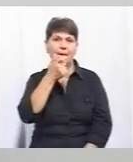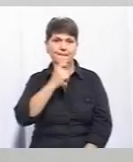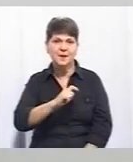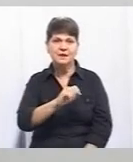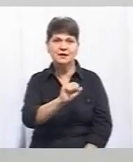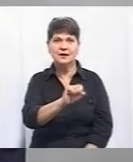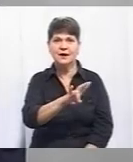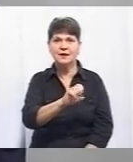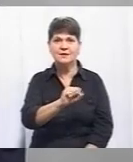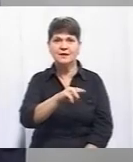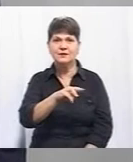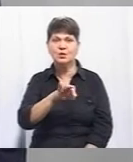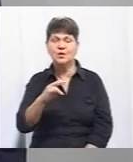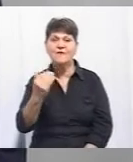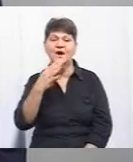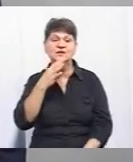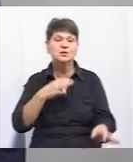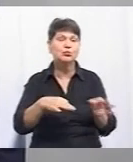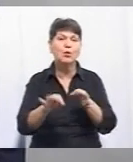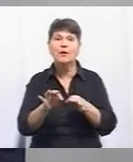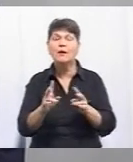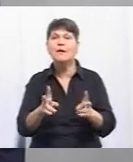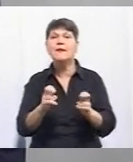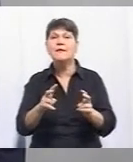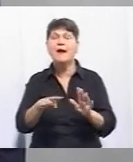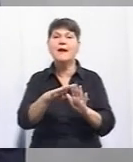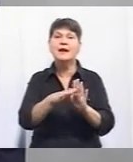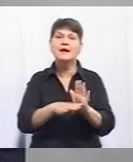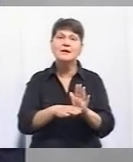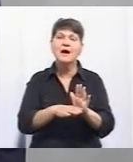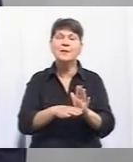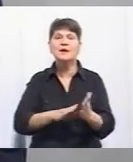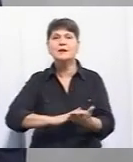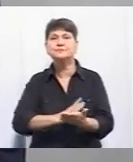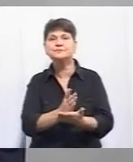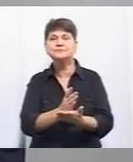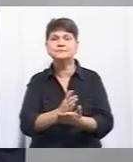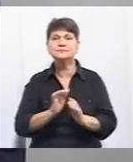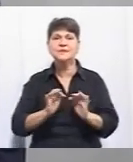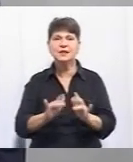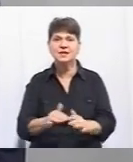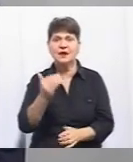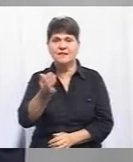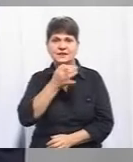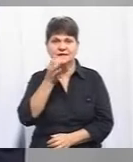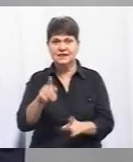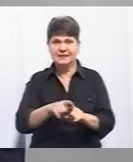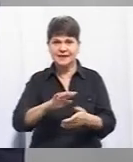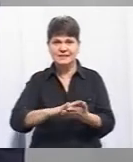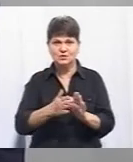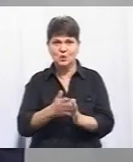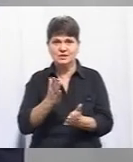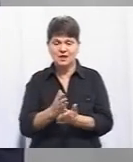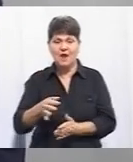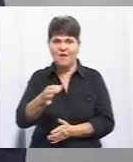ваші поради щодо як регламент чи алгоритм дій. Ви кажете, що такі ситуації є в області, ви їх